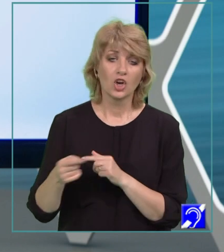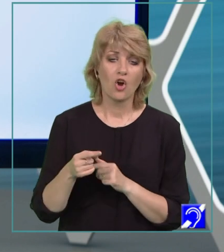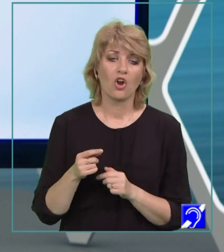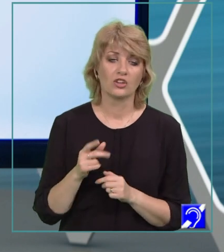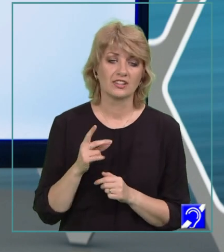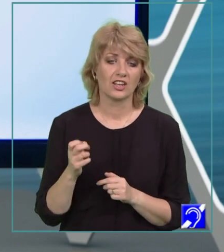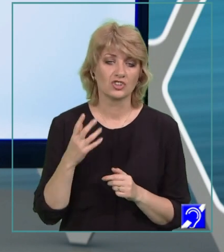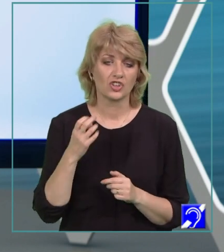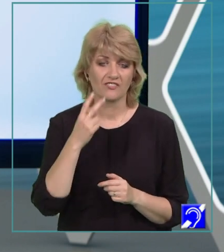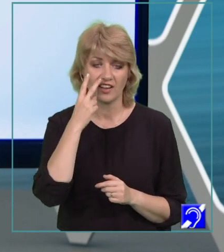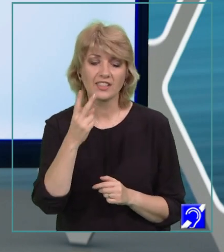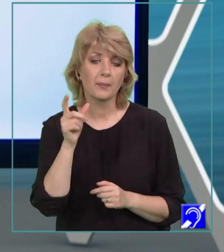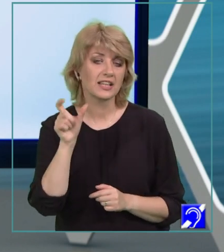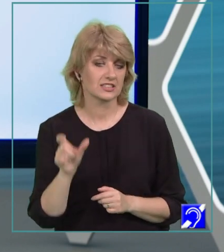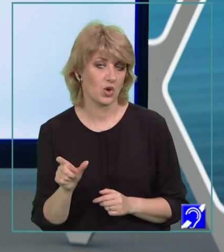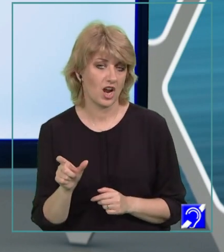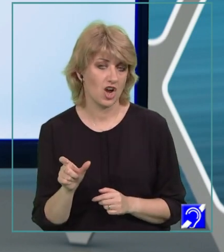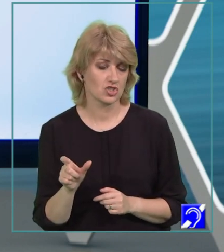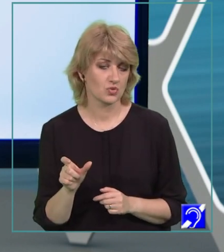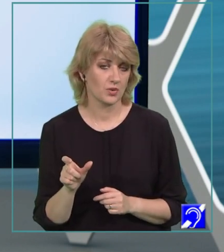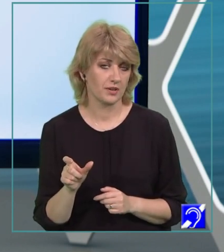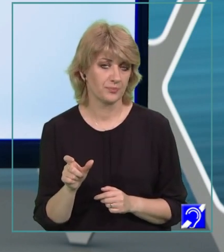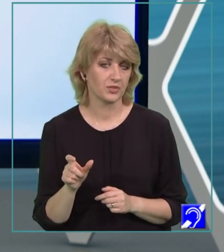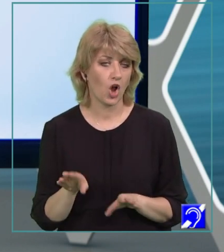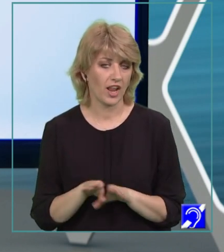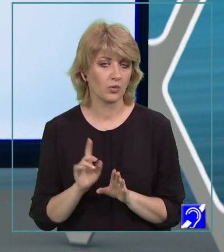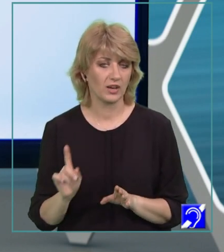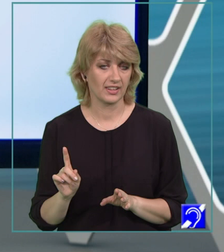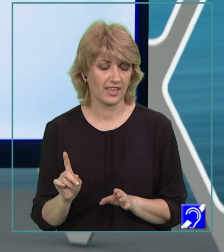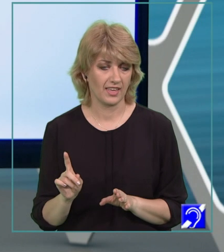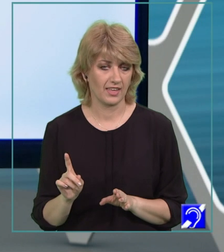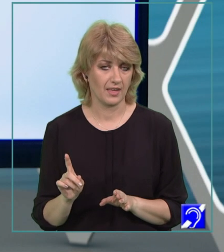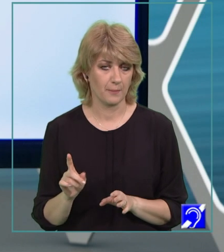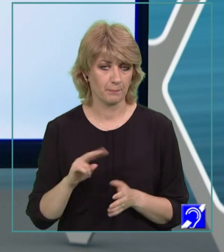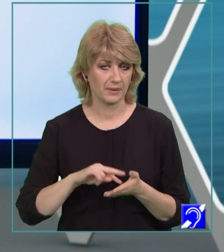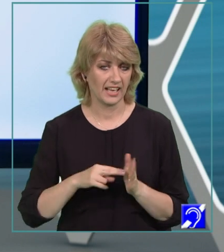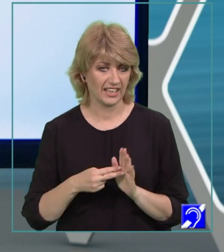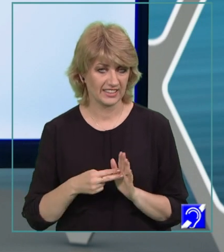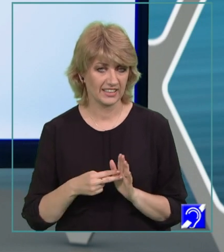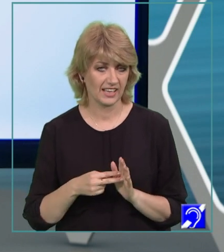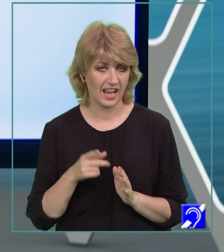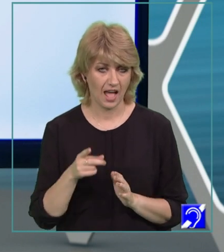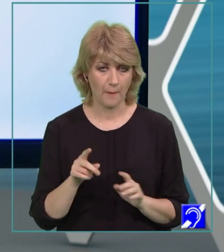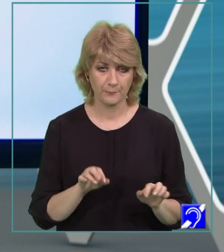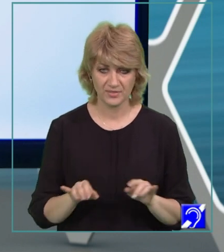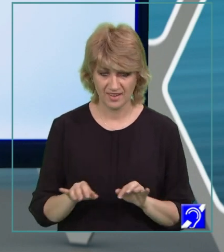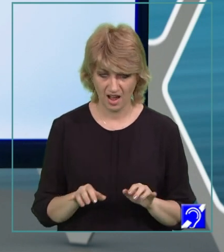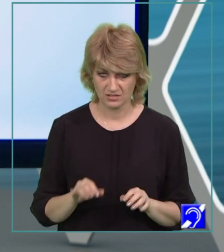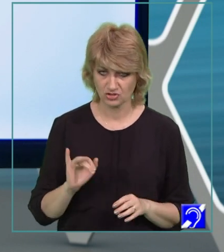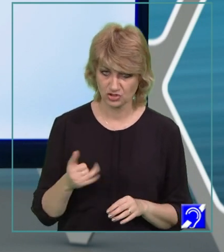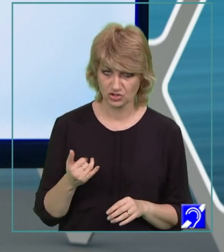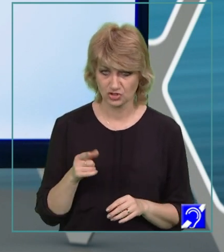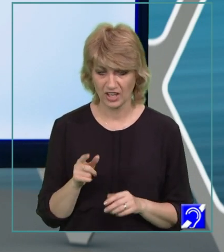ce vede personajul, colegul ei de pregătire la pian și